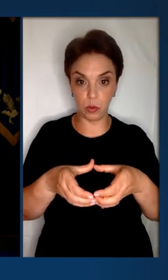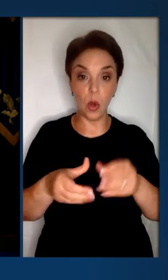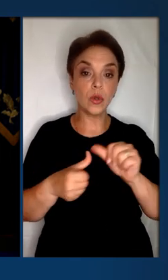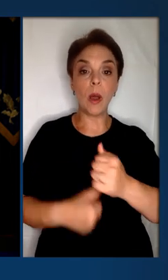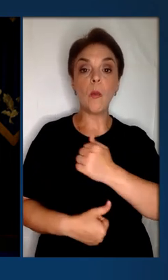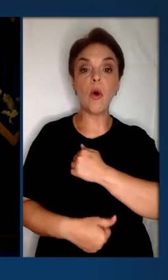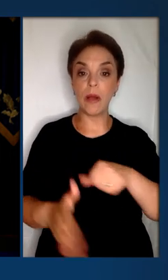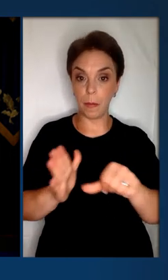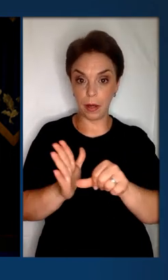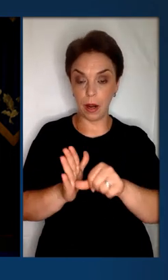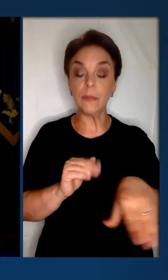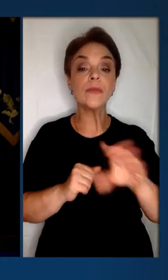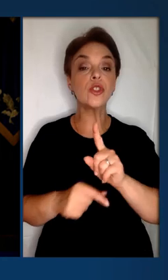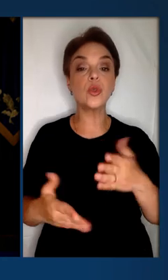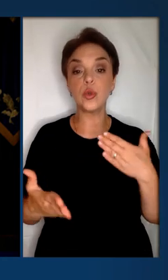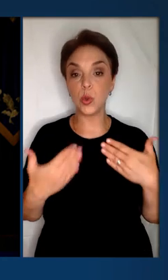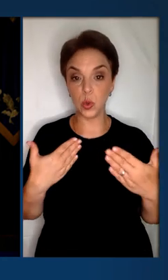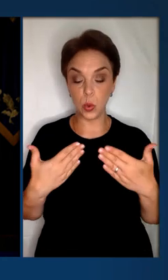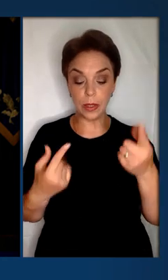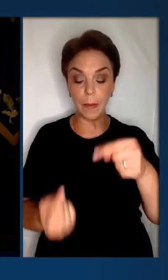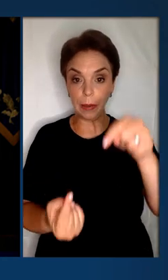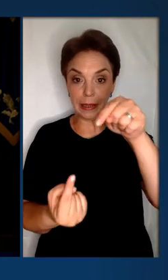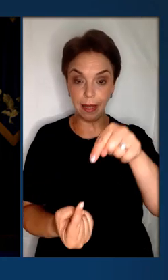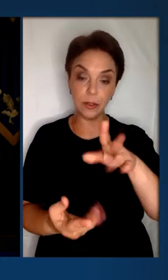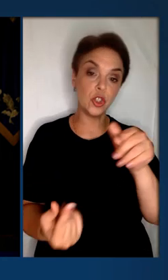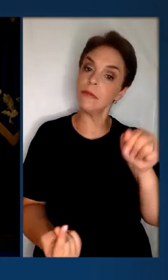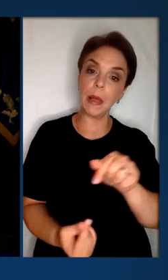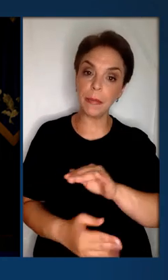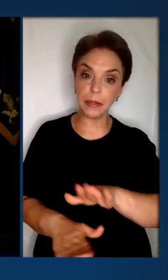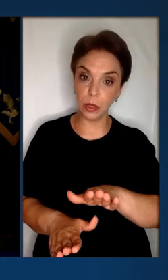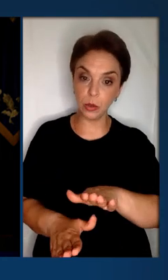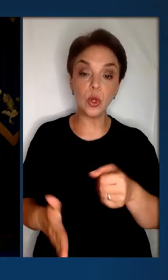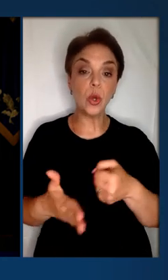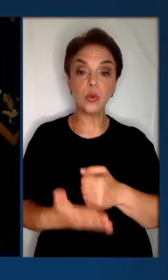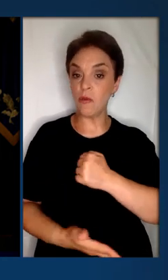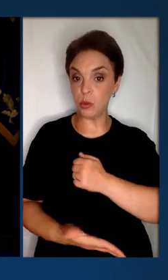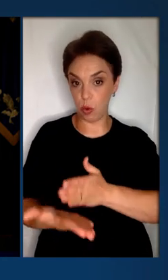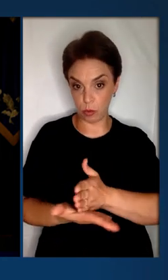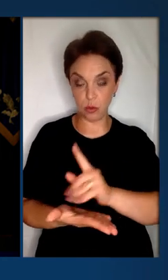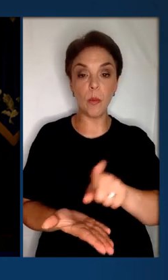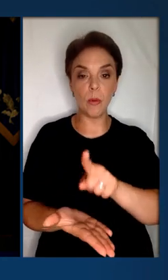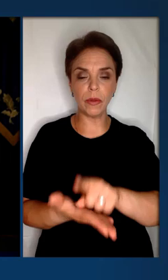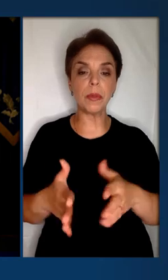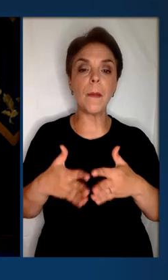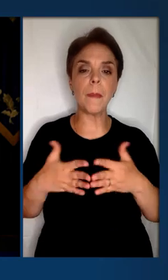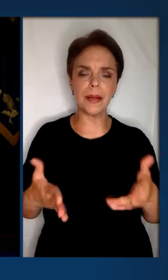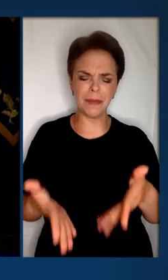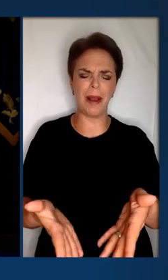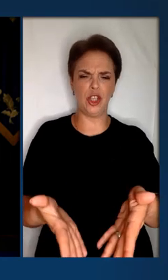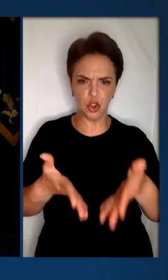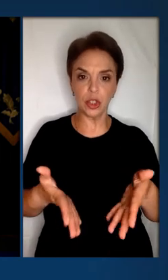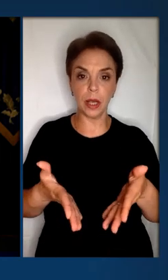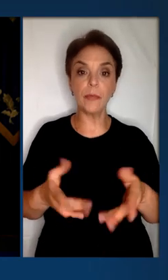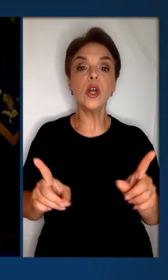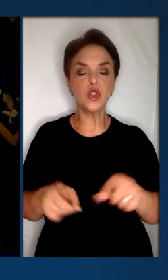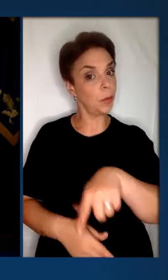підрозділів, зокрема бойових бригад. Все, що стосується придатності чи непридатності до військової служби, повинно бути максимально